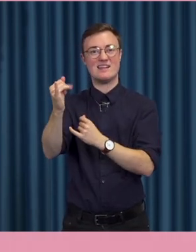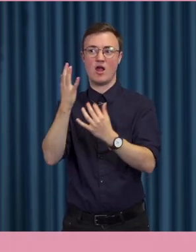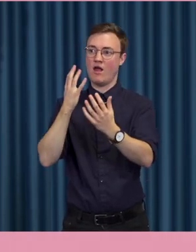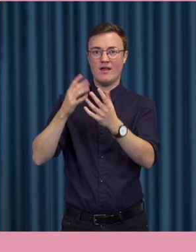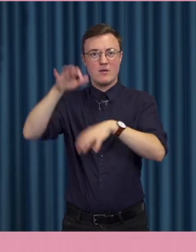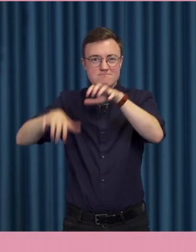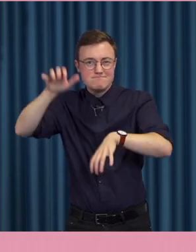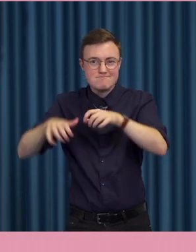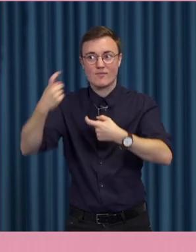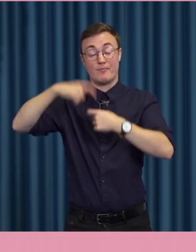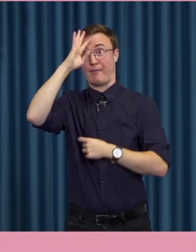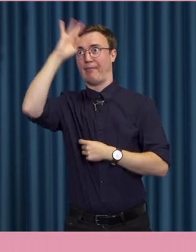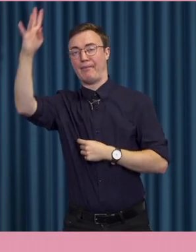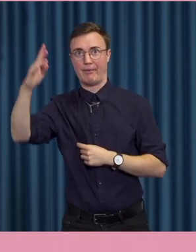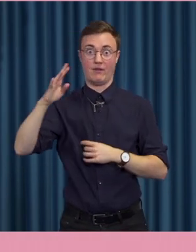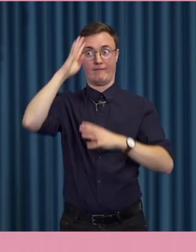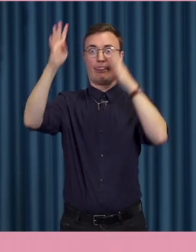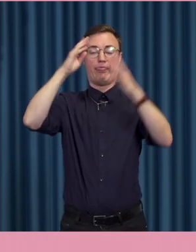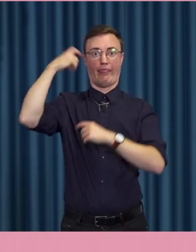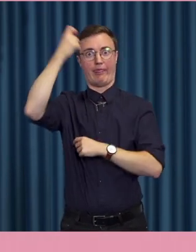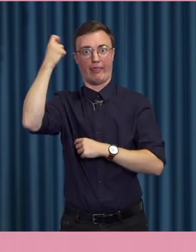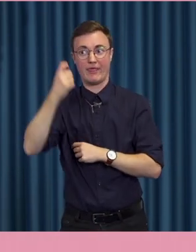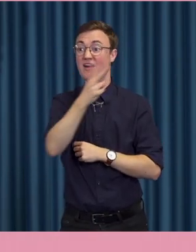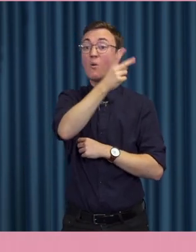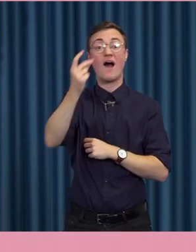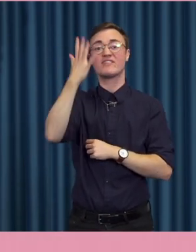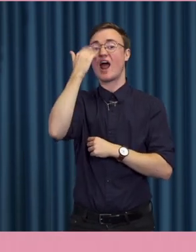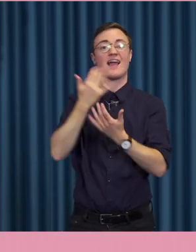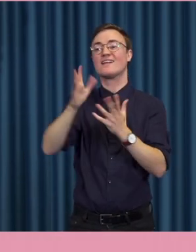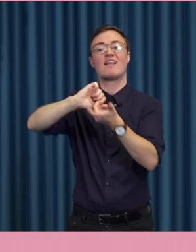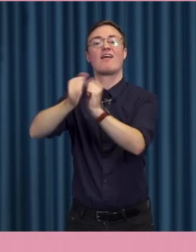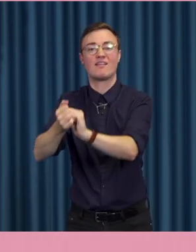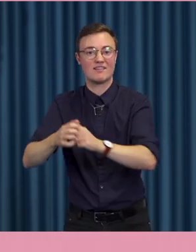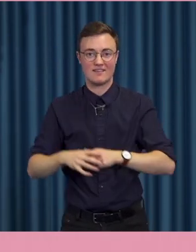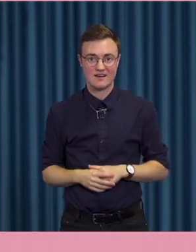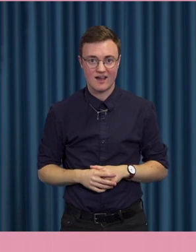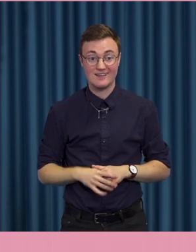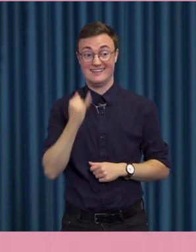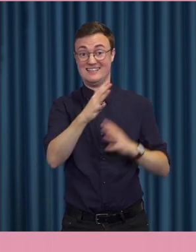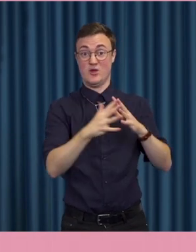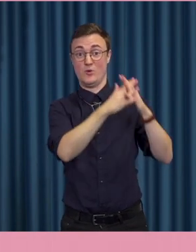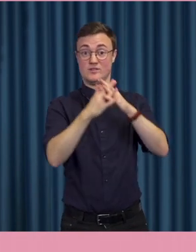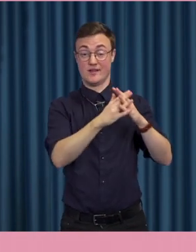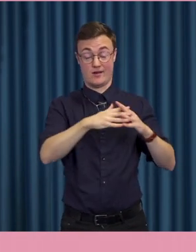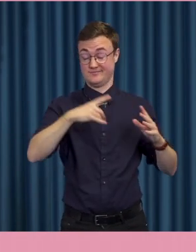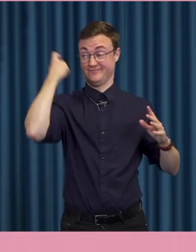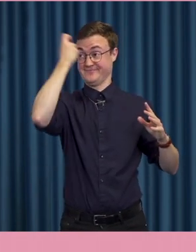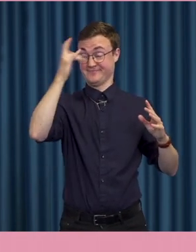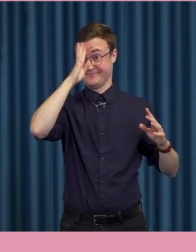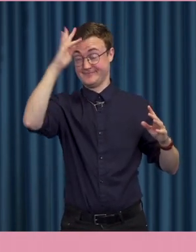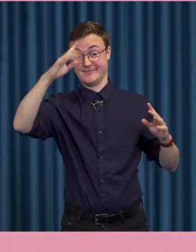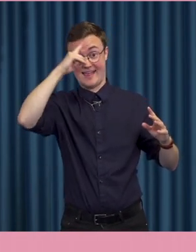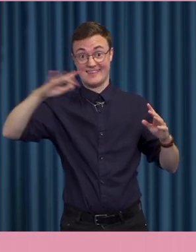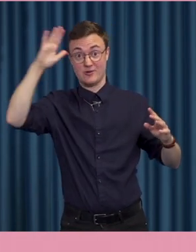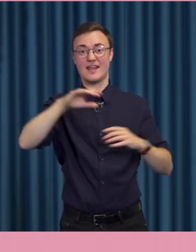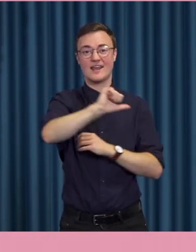fantasier utan utomstående granskning. I USA har ju den absurda och spretiga konspirationsteorin